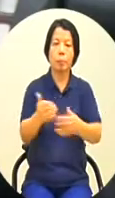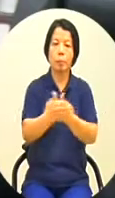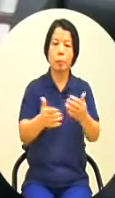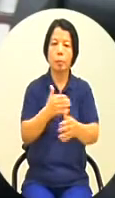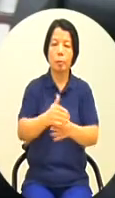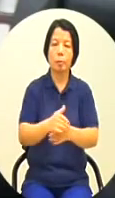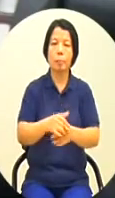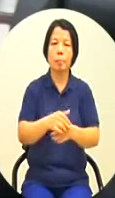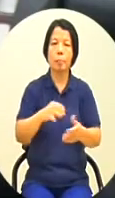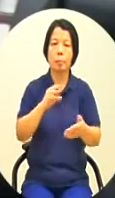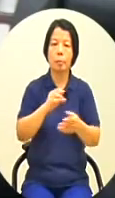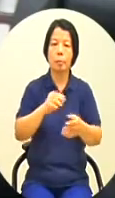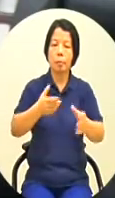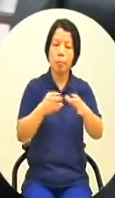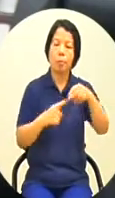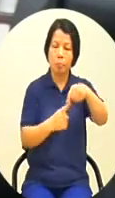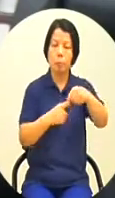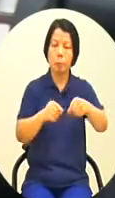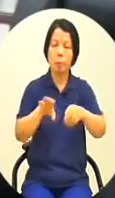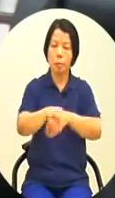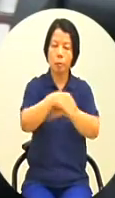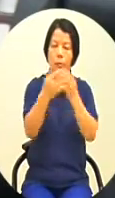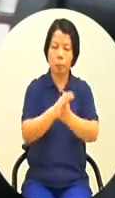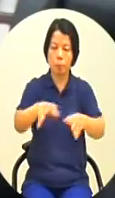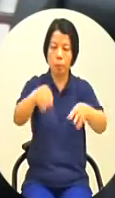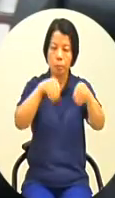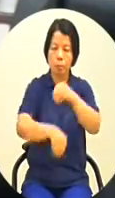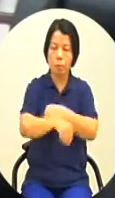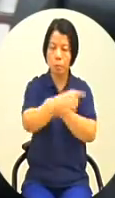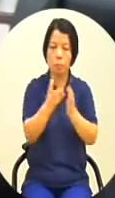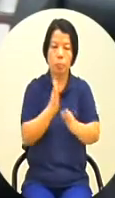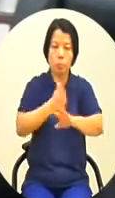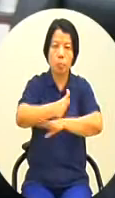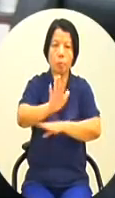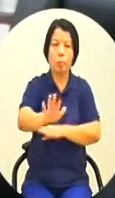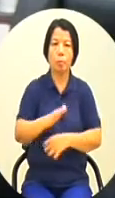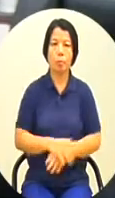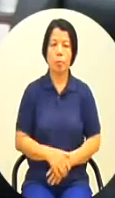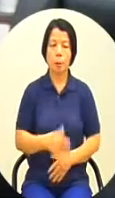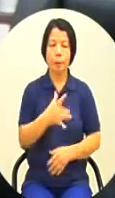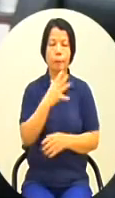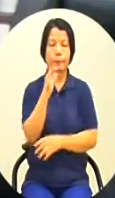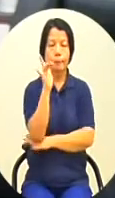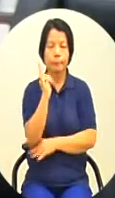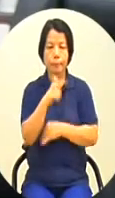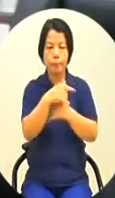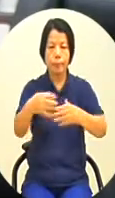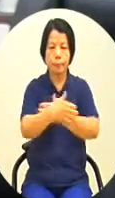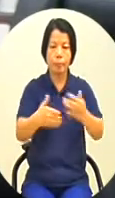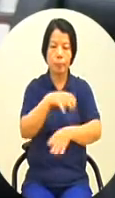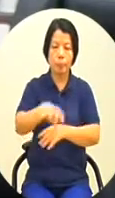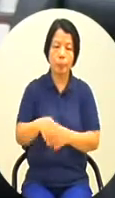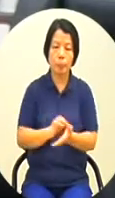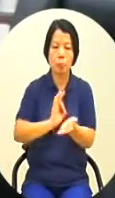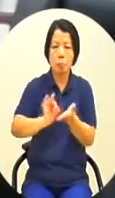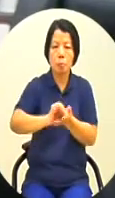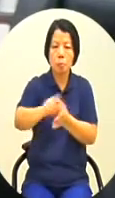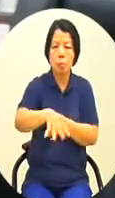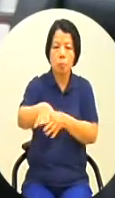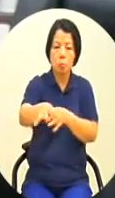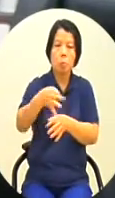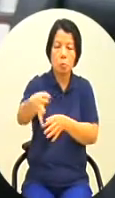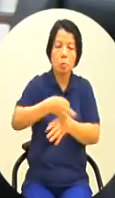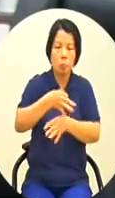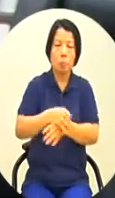出放到提管基金可以自用的部分那這部分自治條例既然通過其實要也很期待交通局可以妥善運用提管基金去做